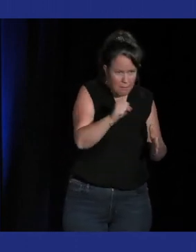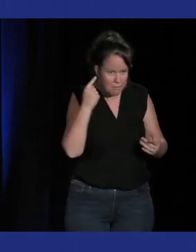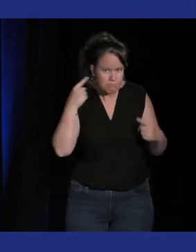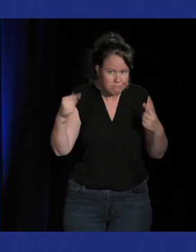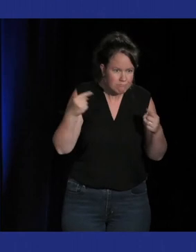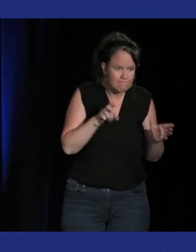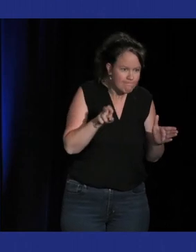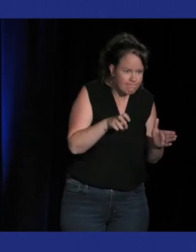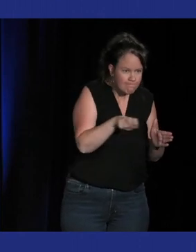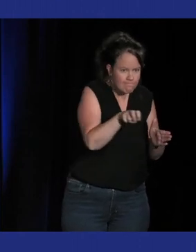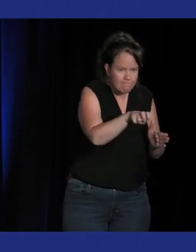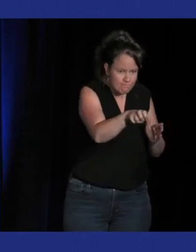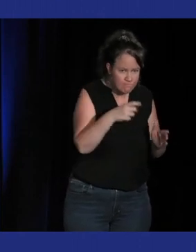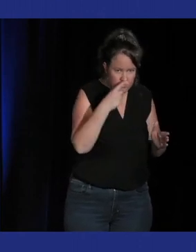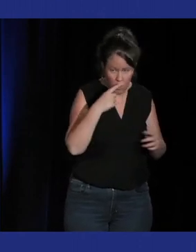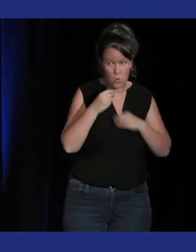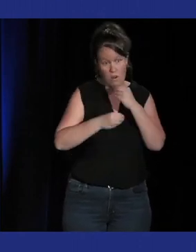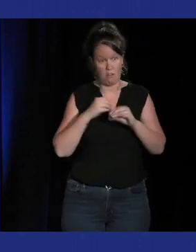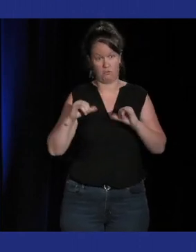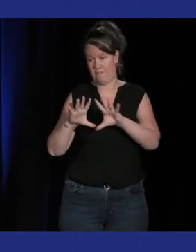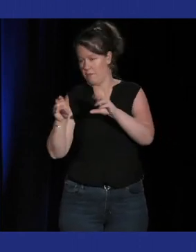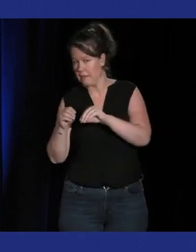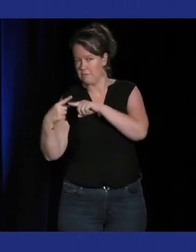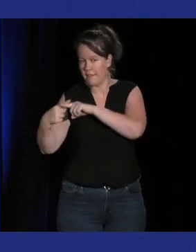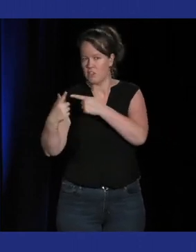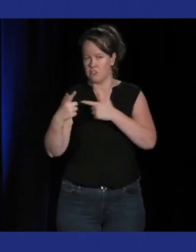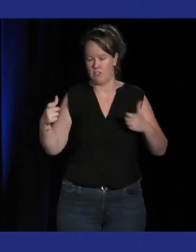le partage mais on retrouve en fait ce côté justement où on va